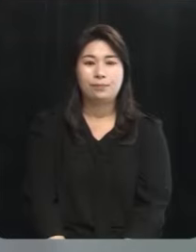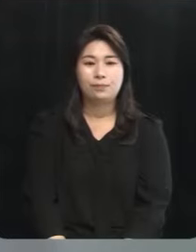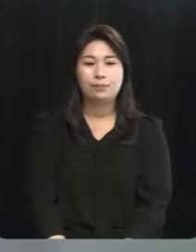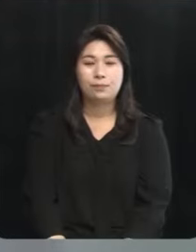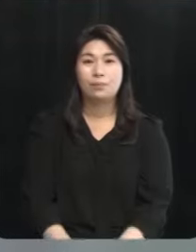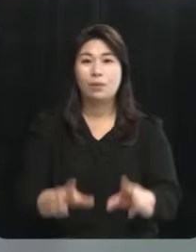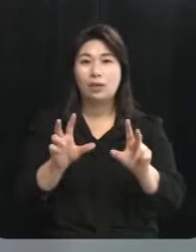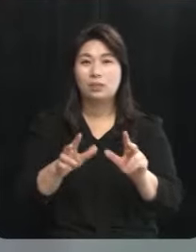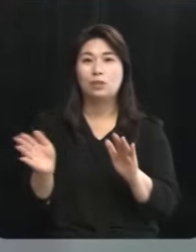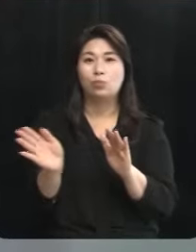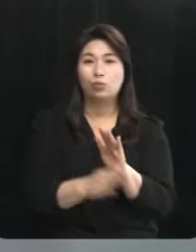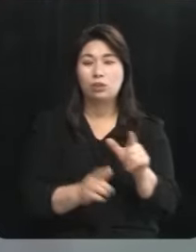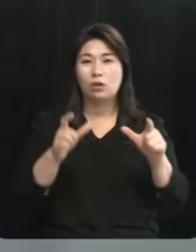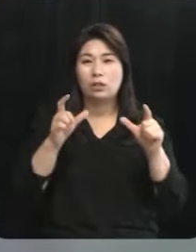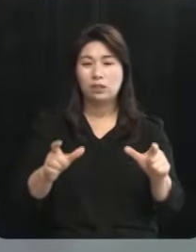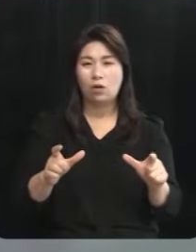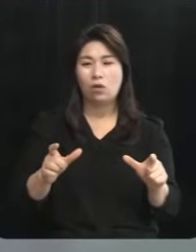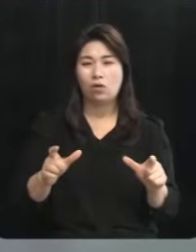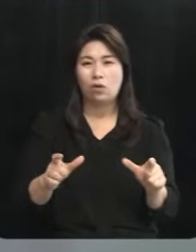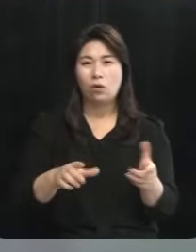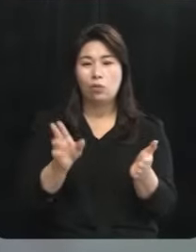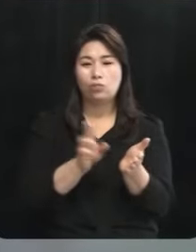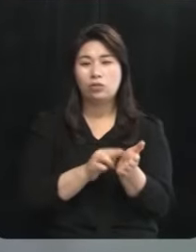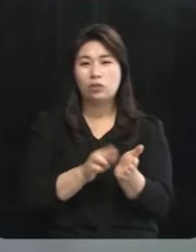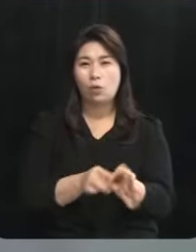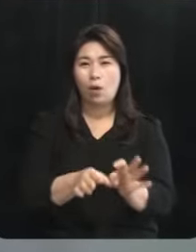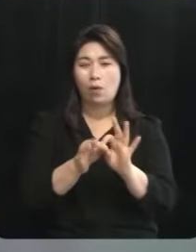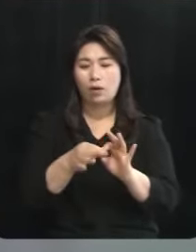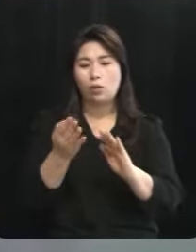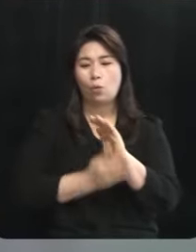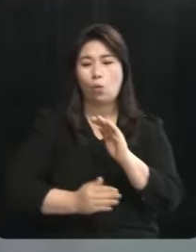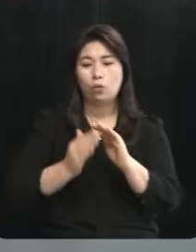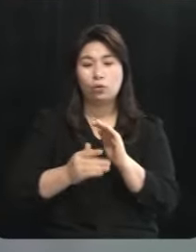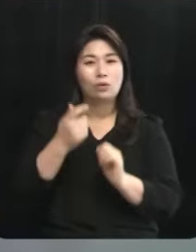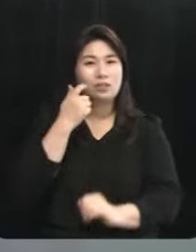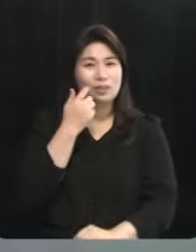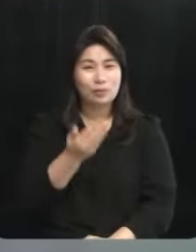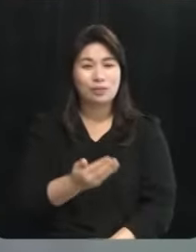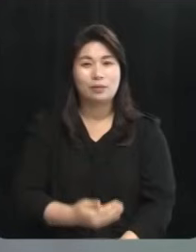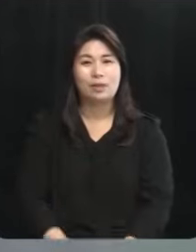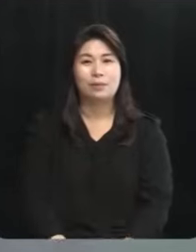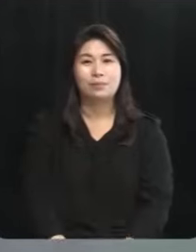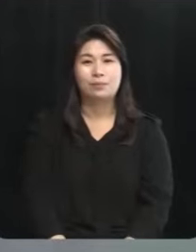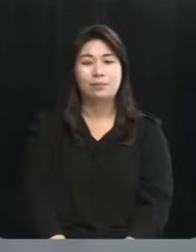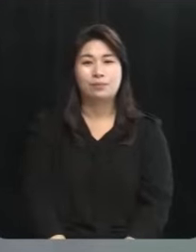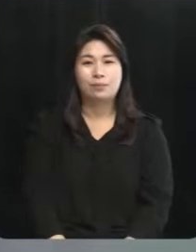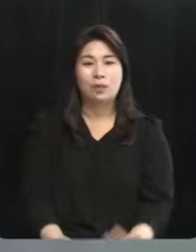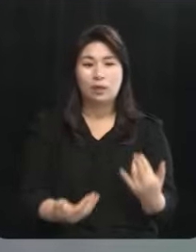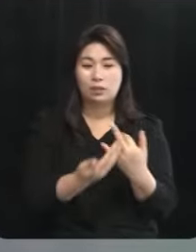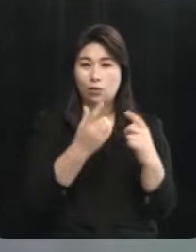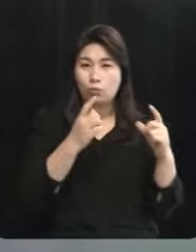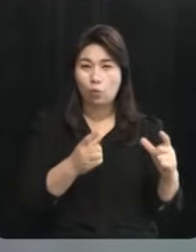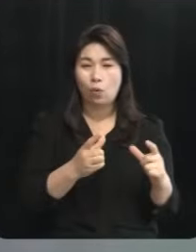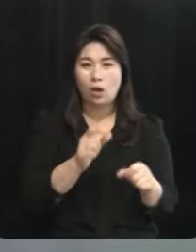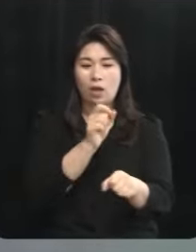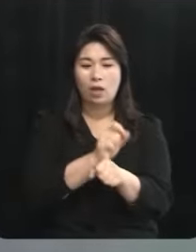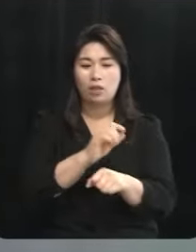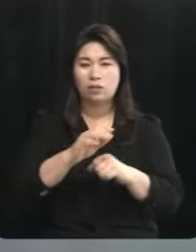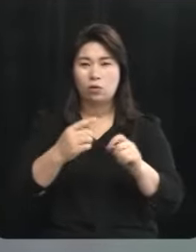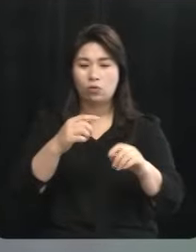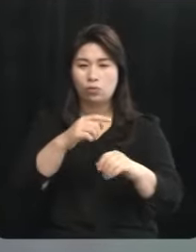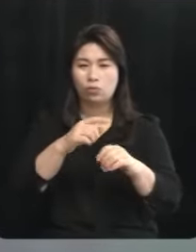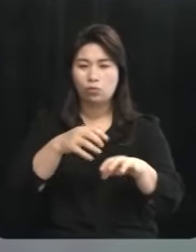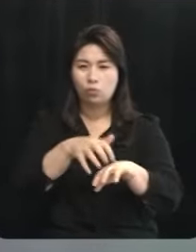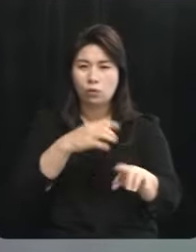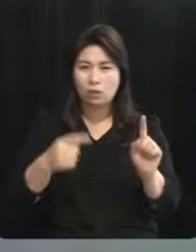지금부터는 지역 현안과 관련된 공통 질문 드리도록 하겠습니다 제주특별자치도가 행정체제 개편을